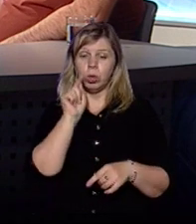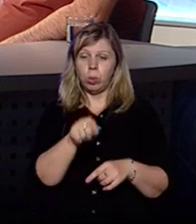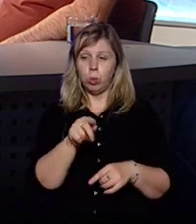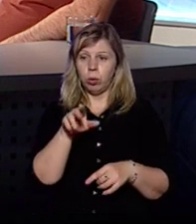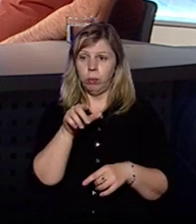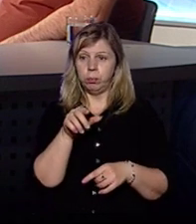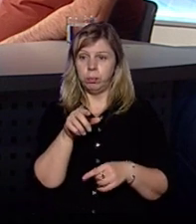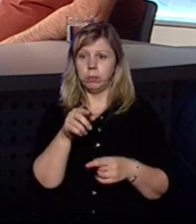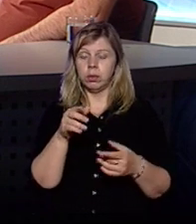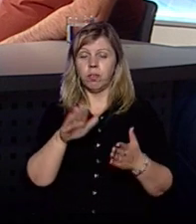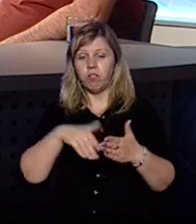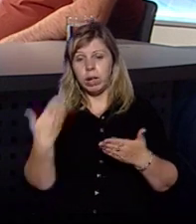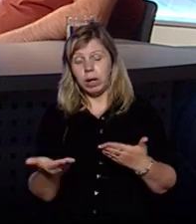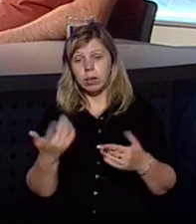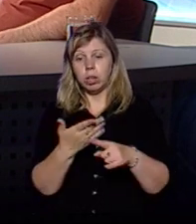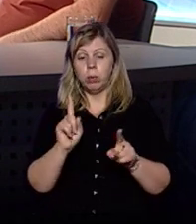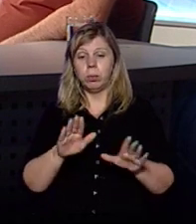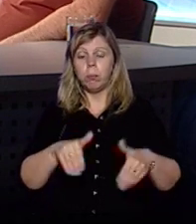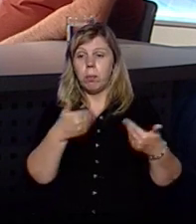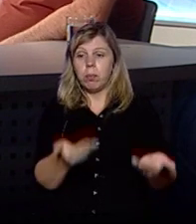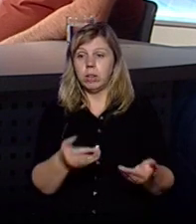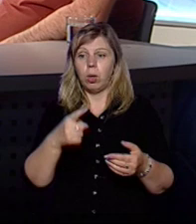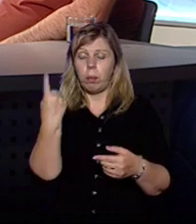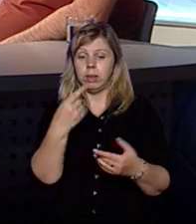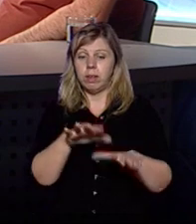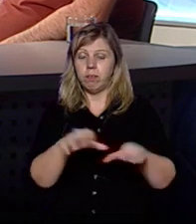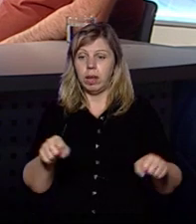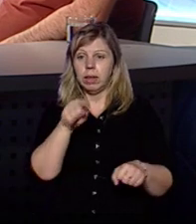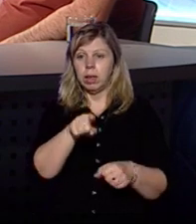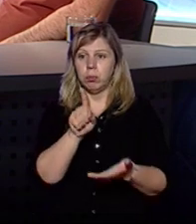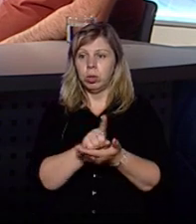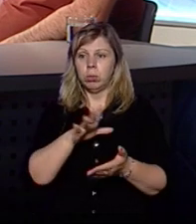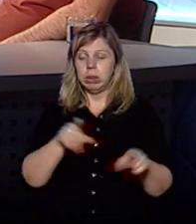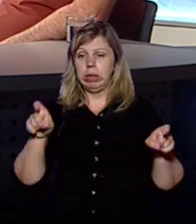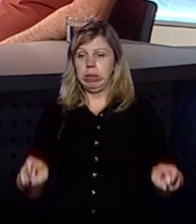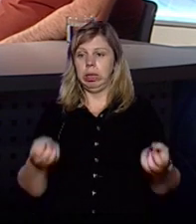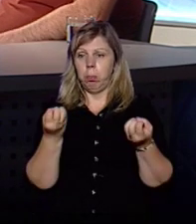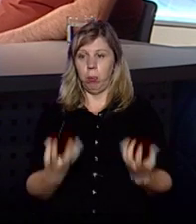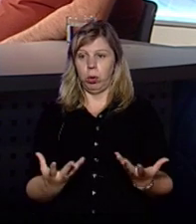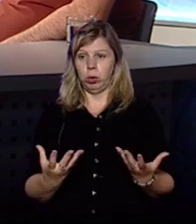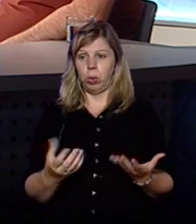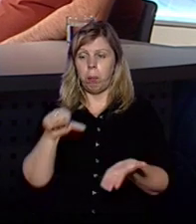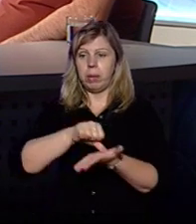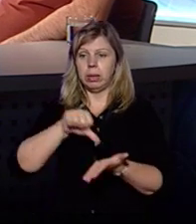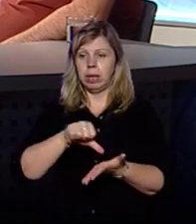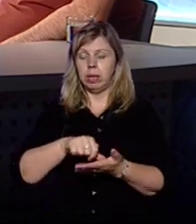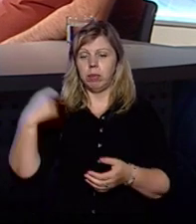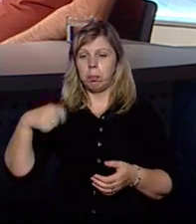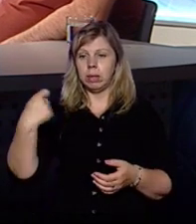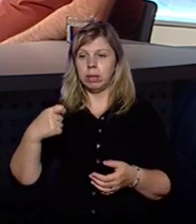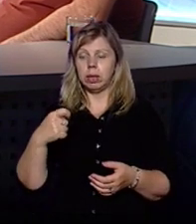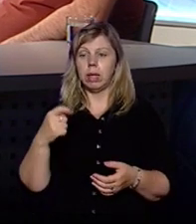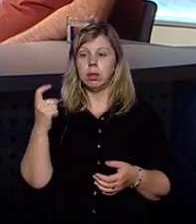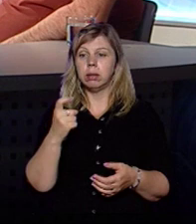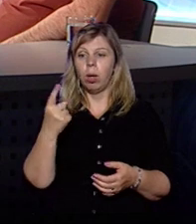варіант, якщо буде пропонуватися обласною владою, що там має сидіти просто представник президента з